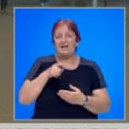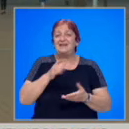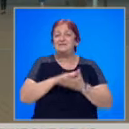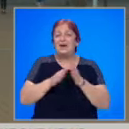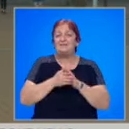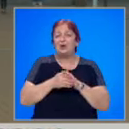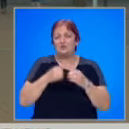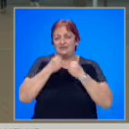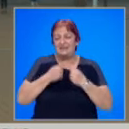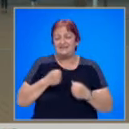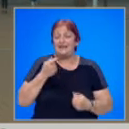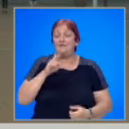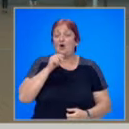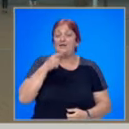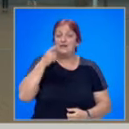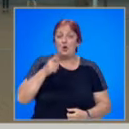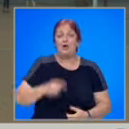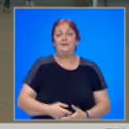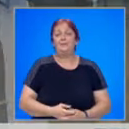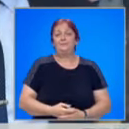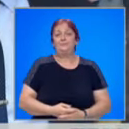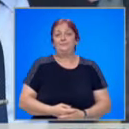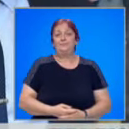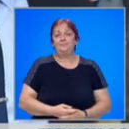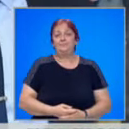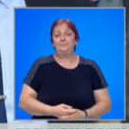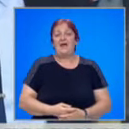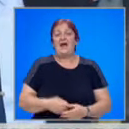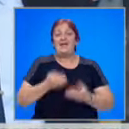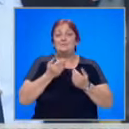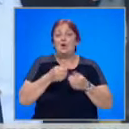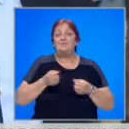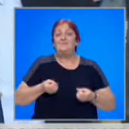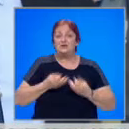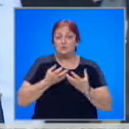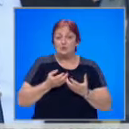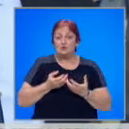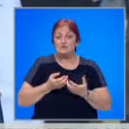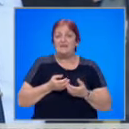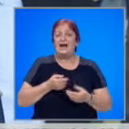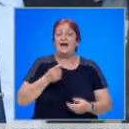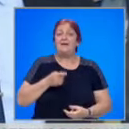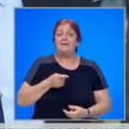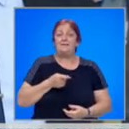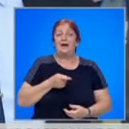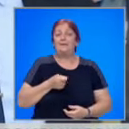справяне с кризите, какво каза още той вижте. Използвам възможността да